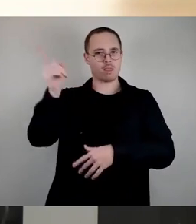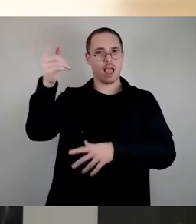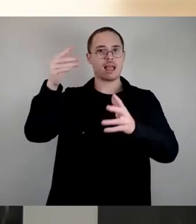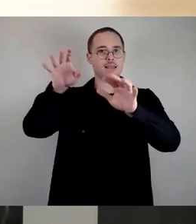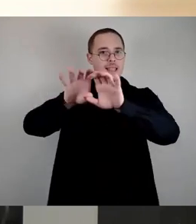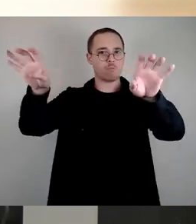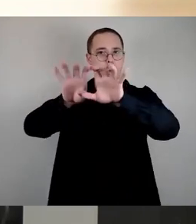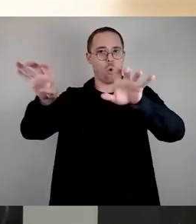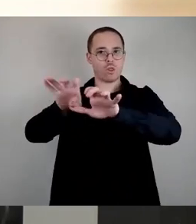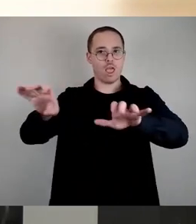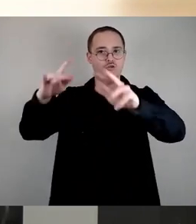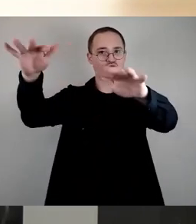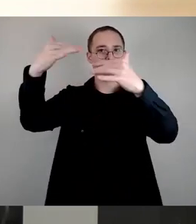haben,